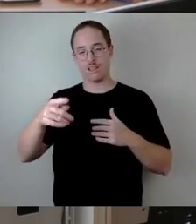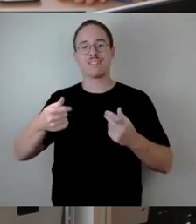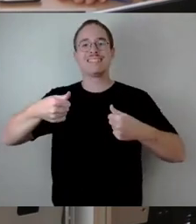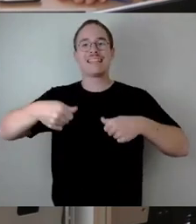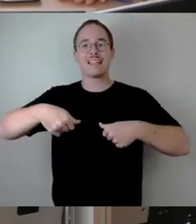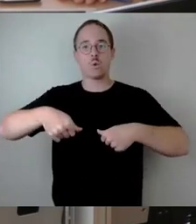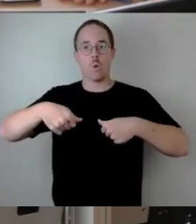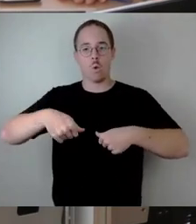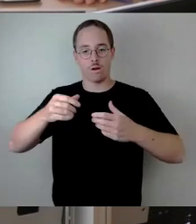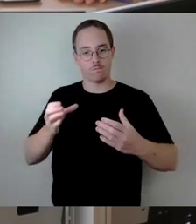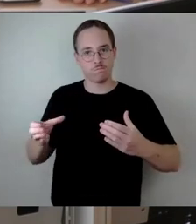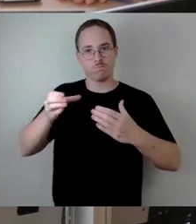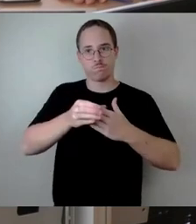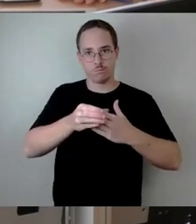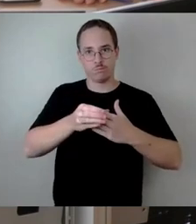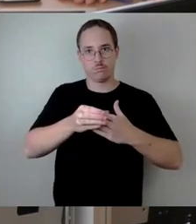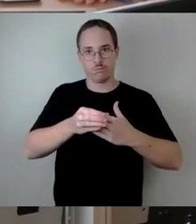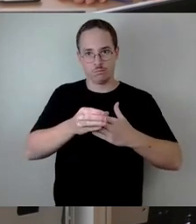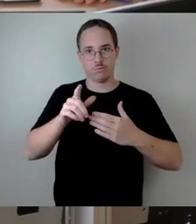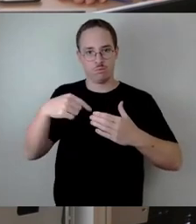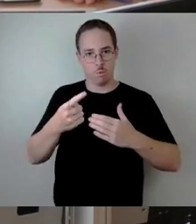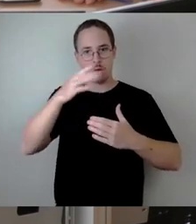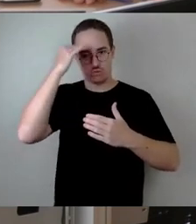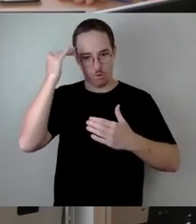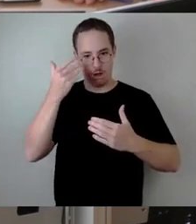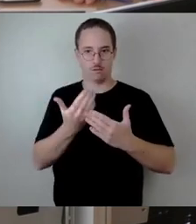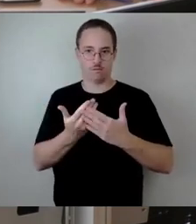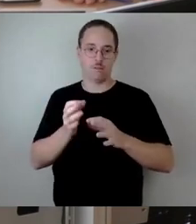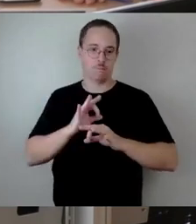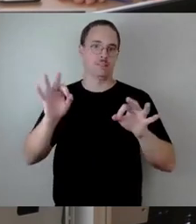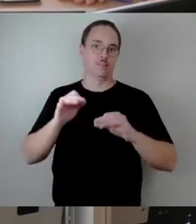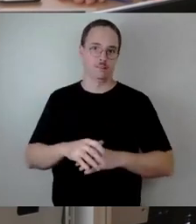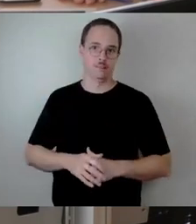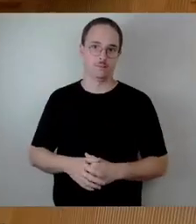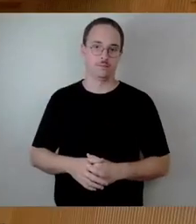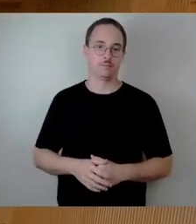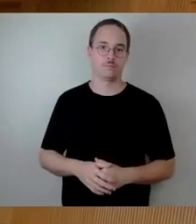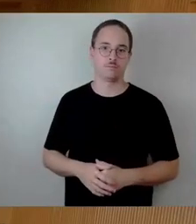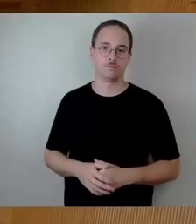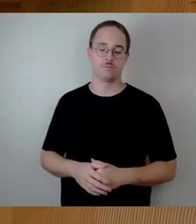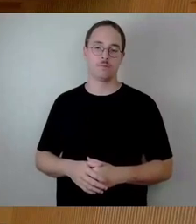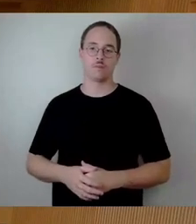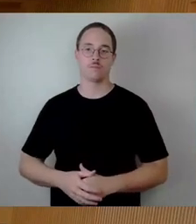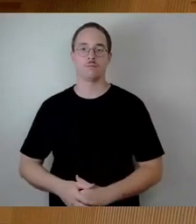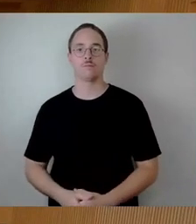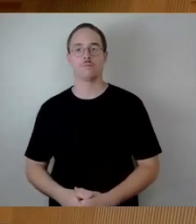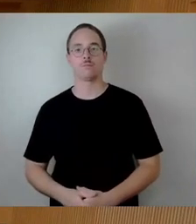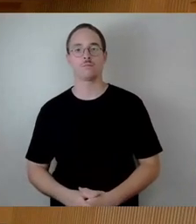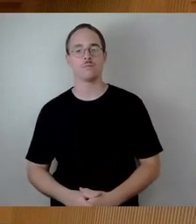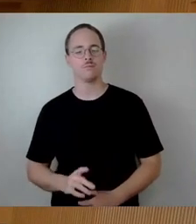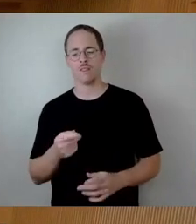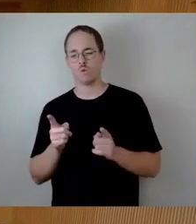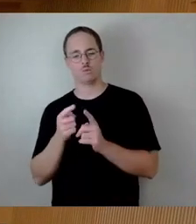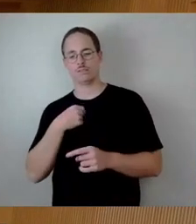Geländer März, April fertig. Kurze Nachfrage noch. Wie gesagt, es wurde ja 2021 auch der schlechte